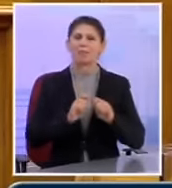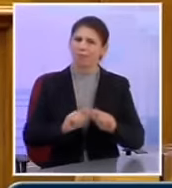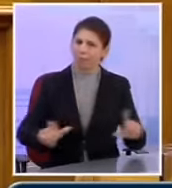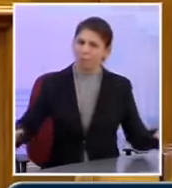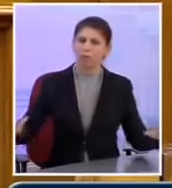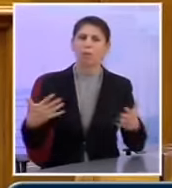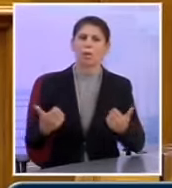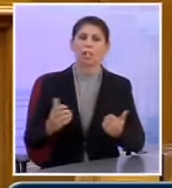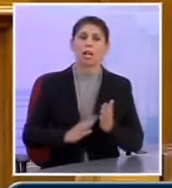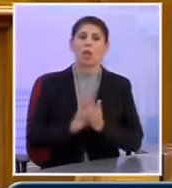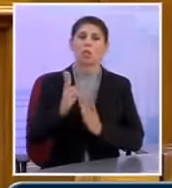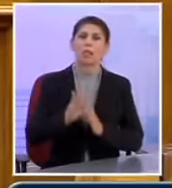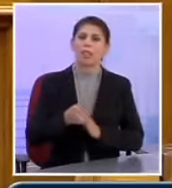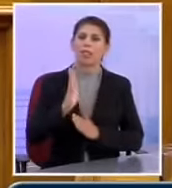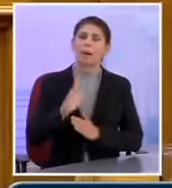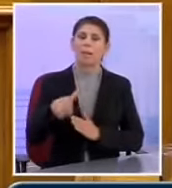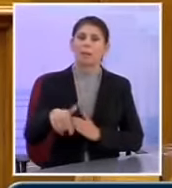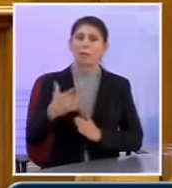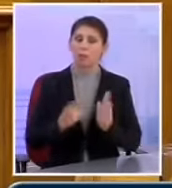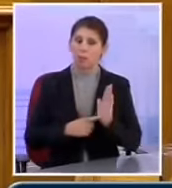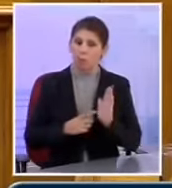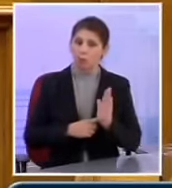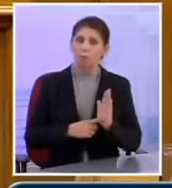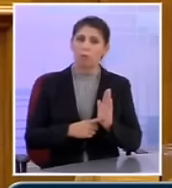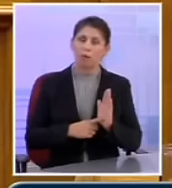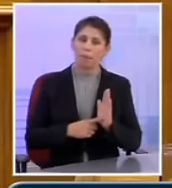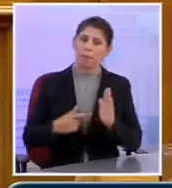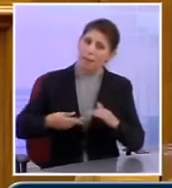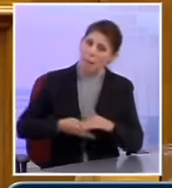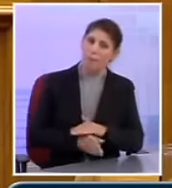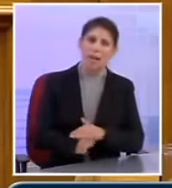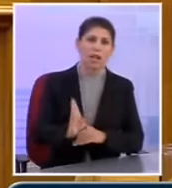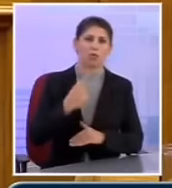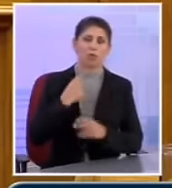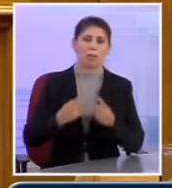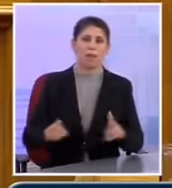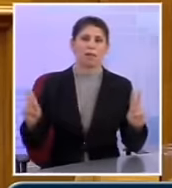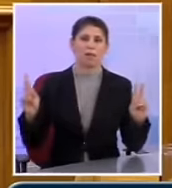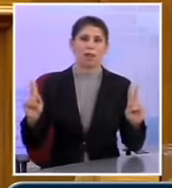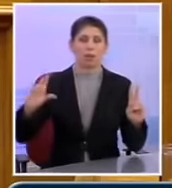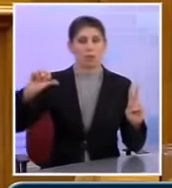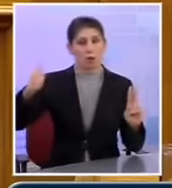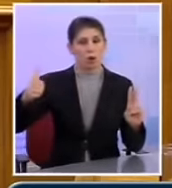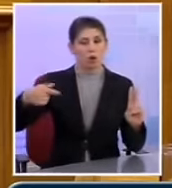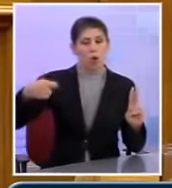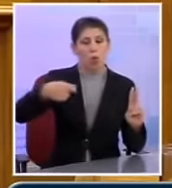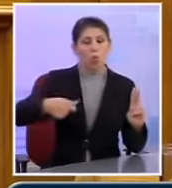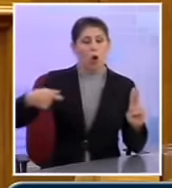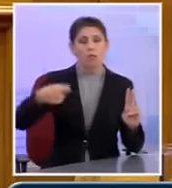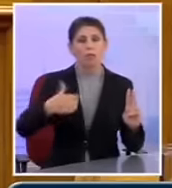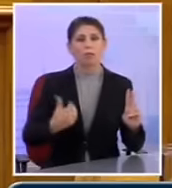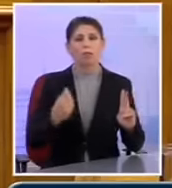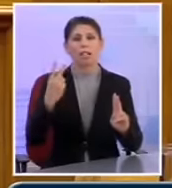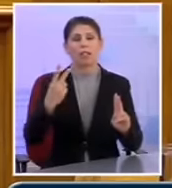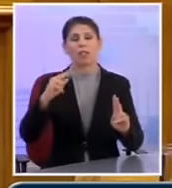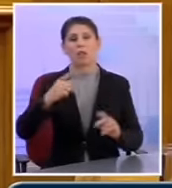δηλαδή 12-15 από αυτά που πρέπει να περάσουν για να απελευθερωθεί η πρώτη δόση που θα είναι τα